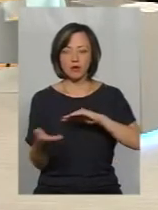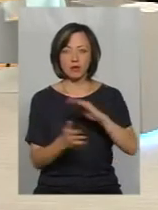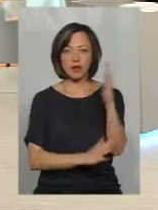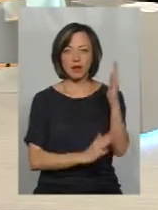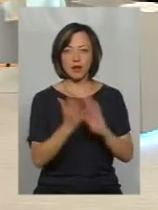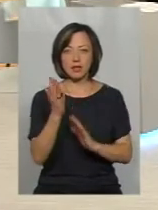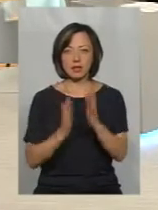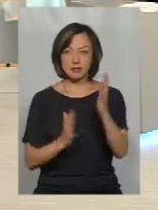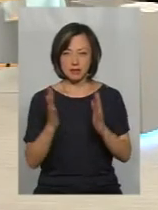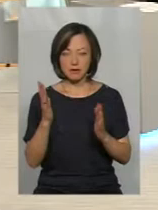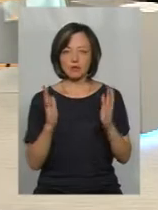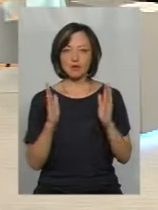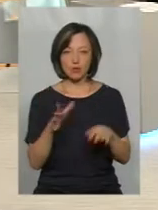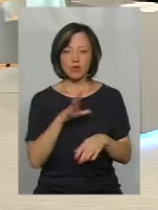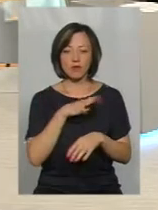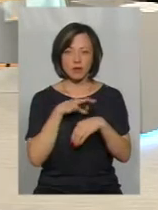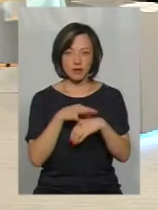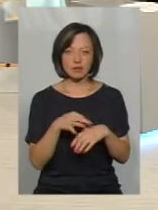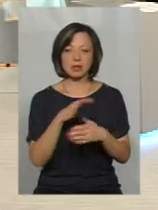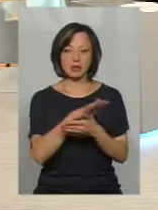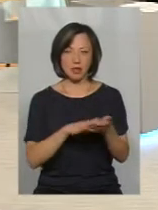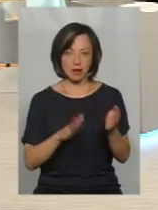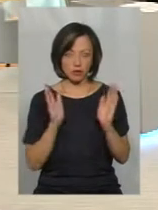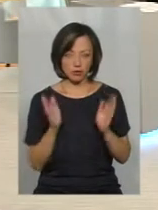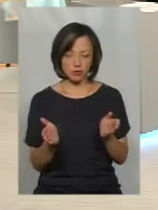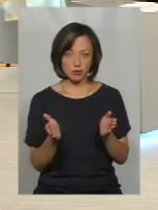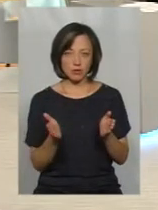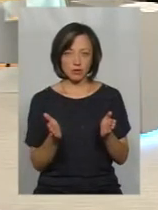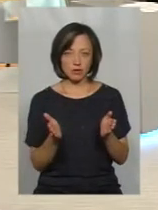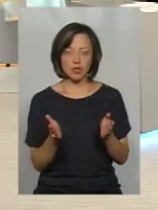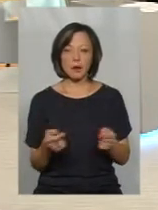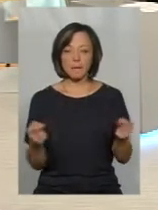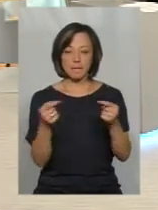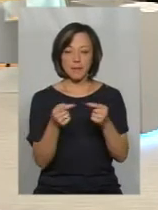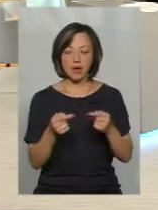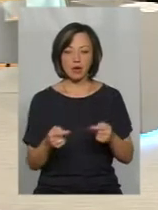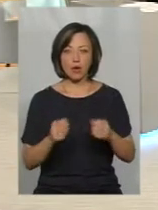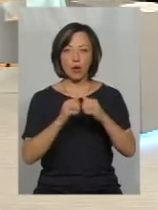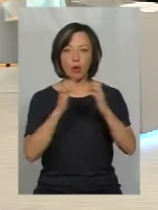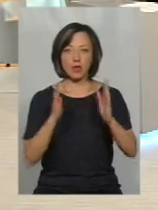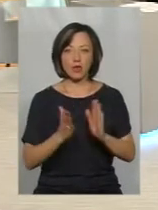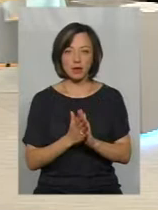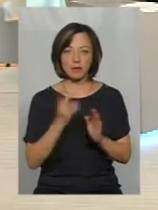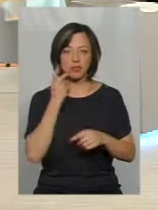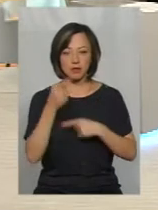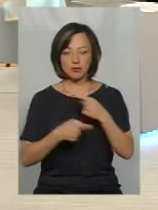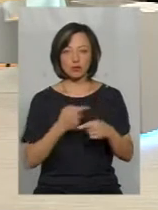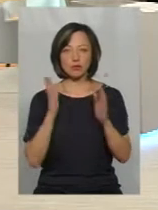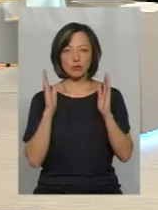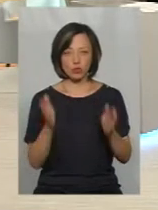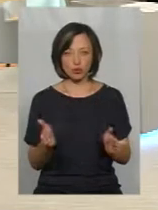велися, ведуться і будуть вестися. Тобто, певні об'єми завжди будуть.